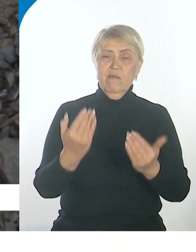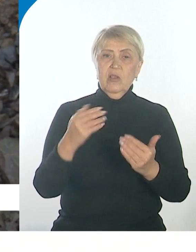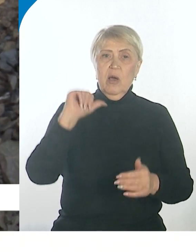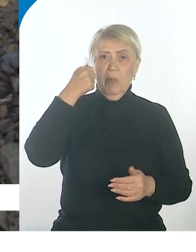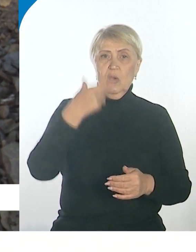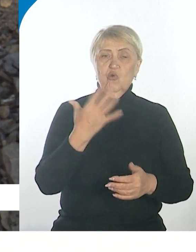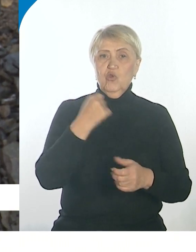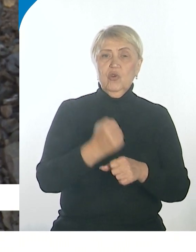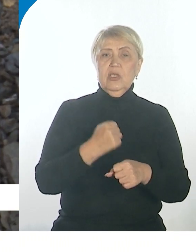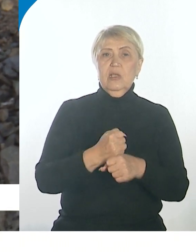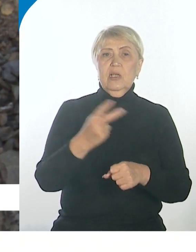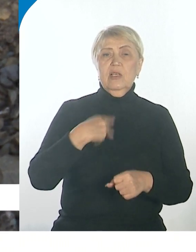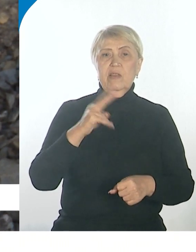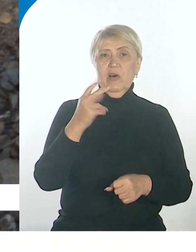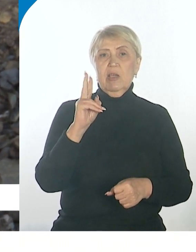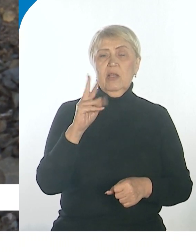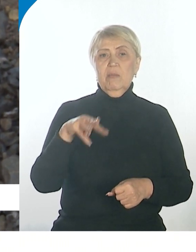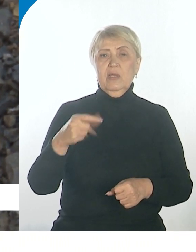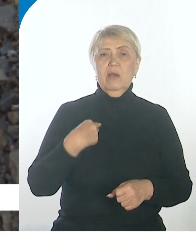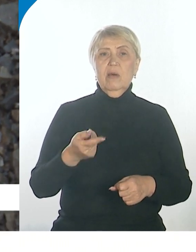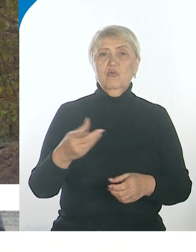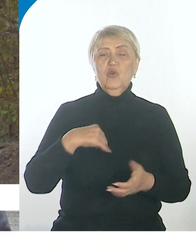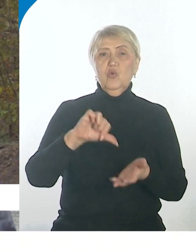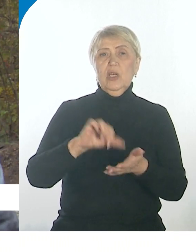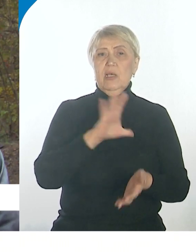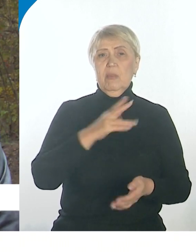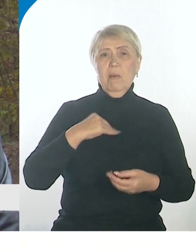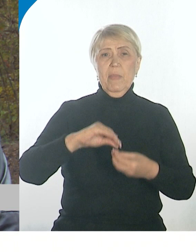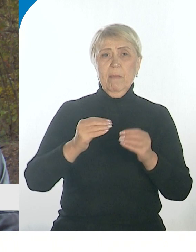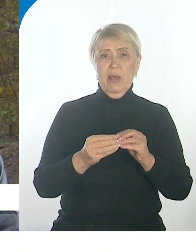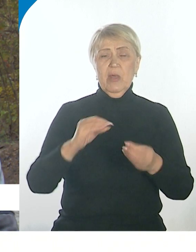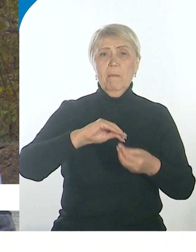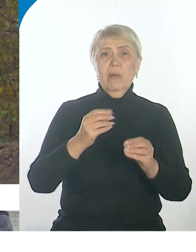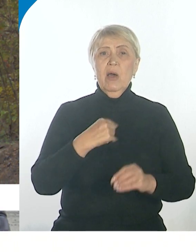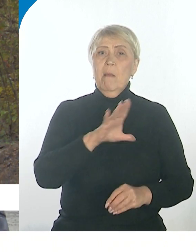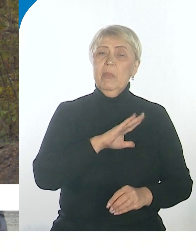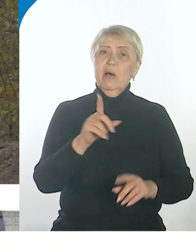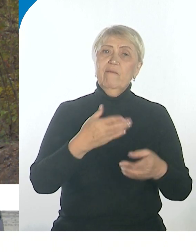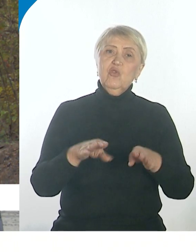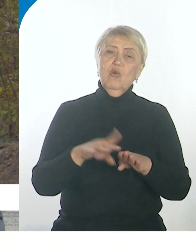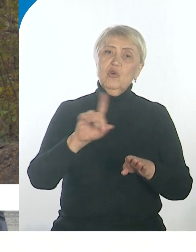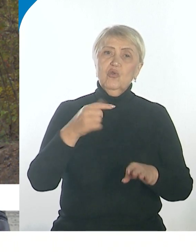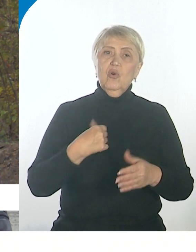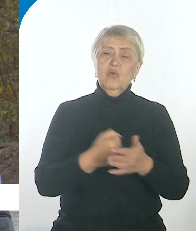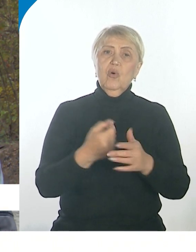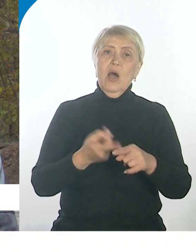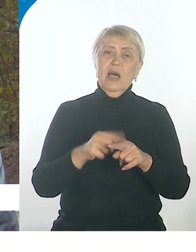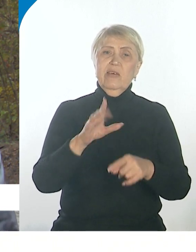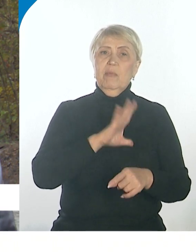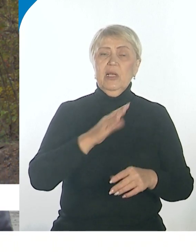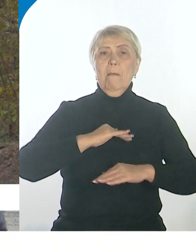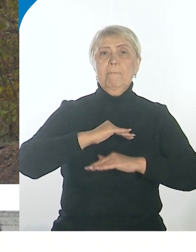полтора километра. Участок этот был проблемный на самом деле. Проблемный был в том, что здесь когда-то до этого лежали плиты.